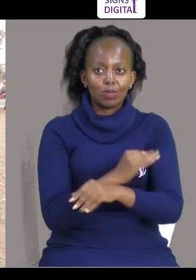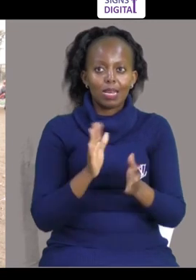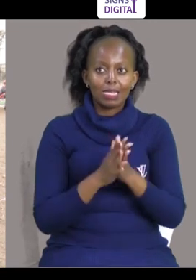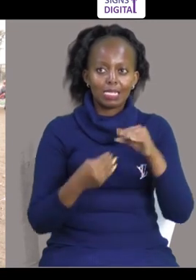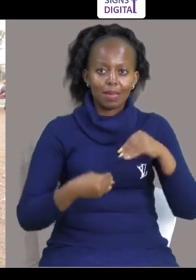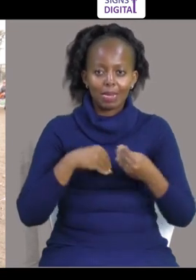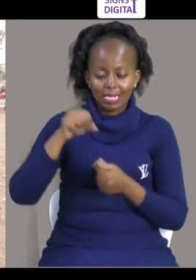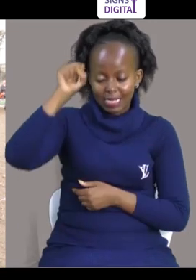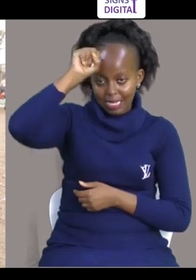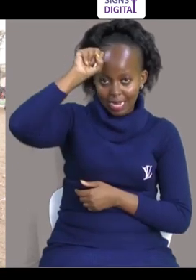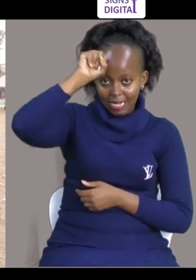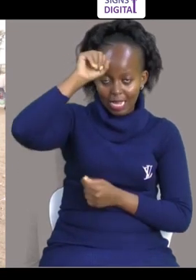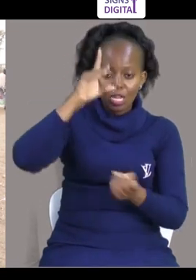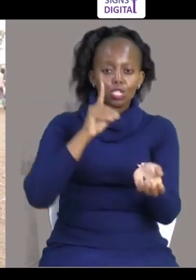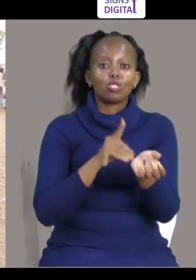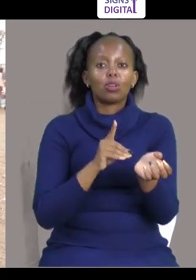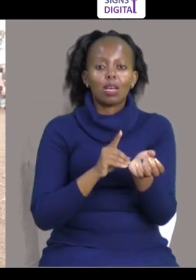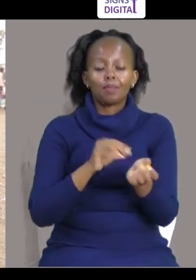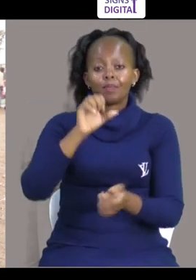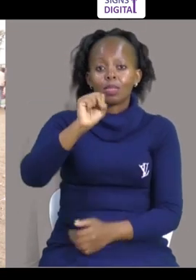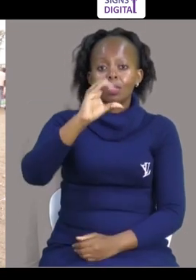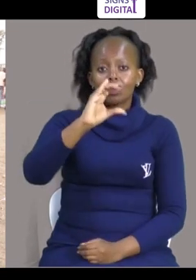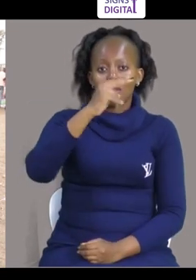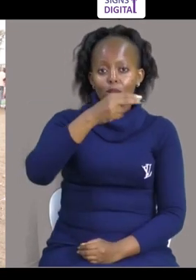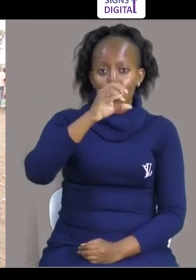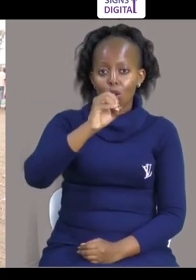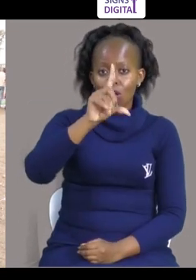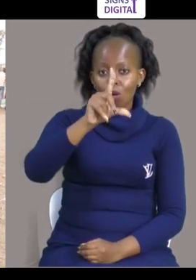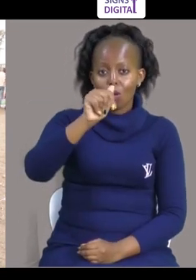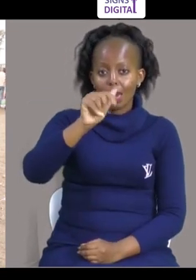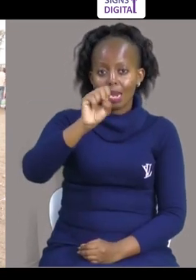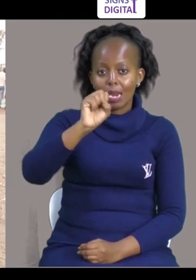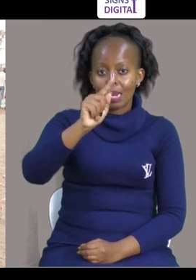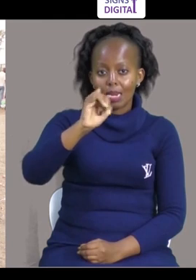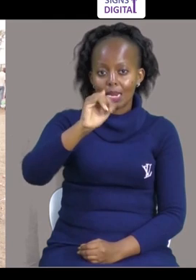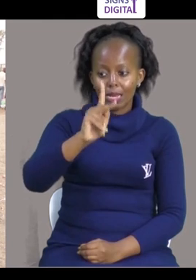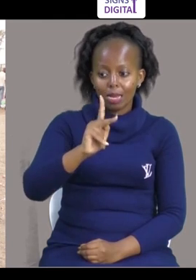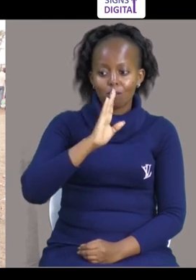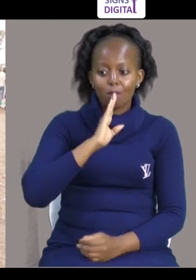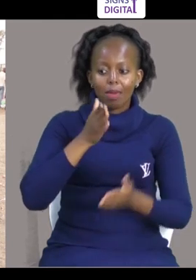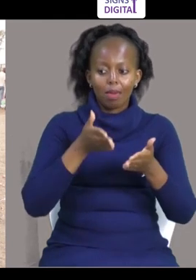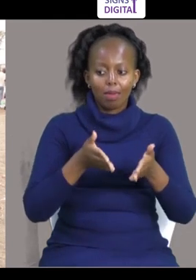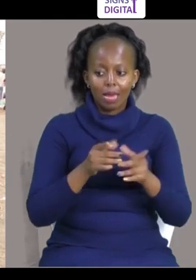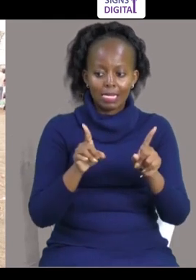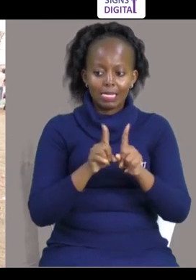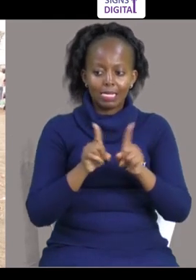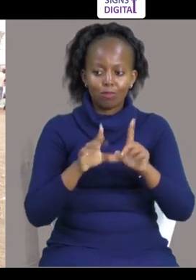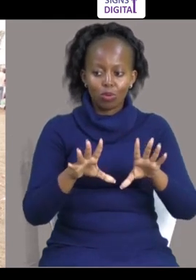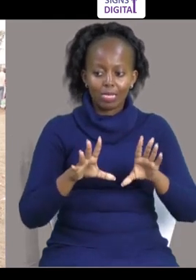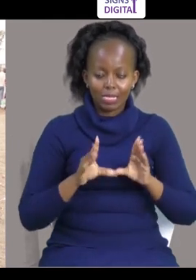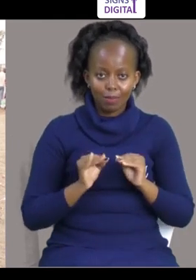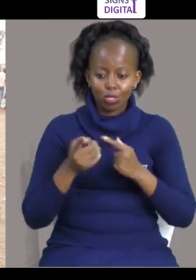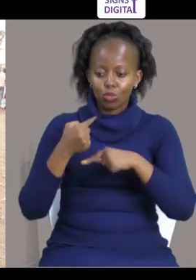of Disability Studies Dr. Kolastika Kukua hapa